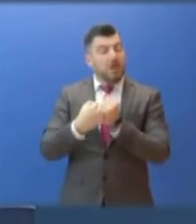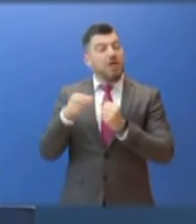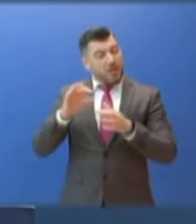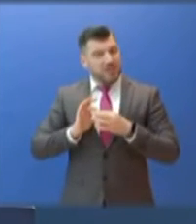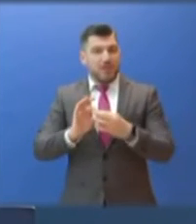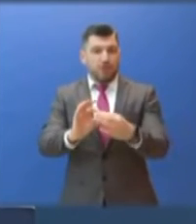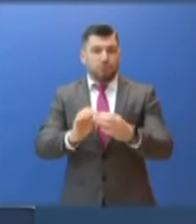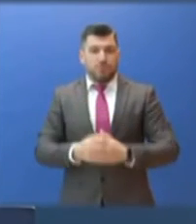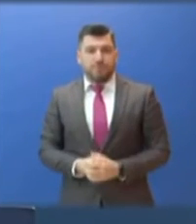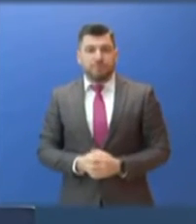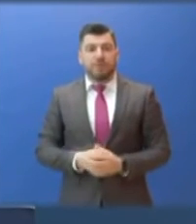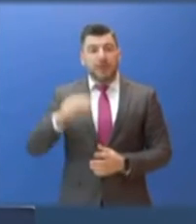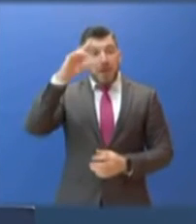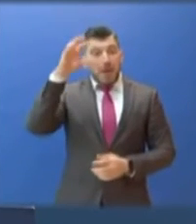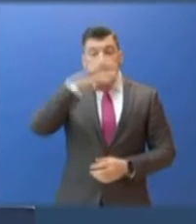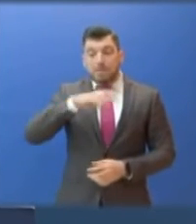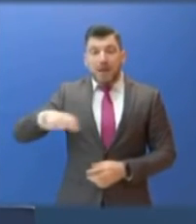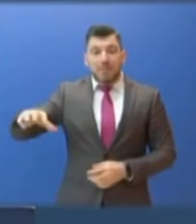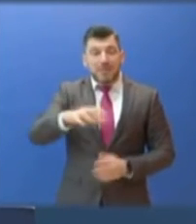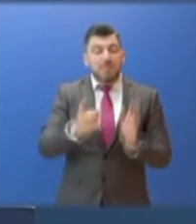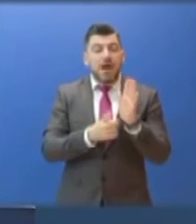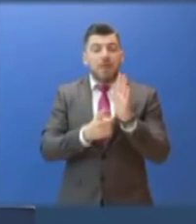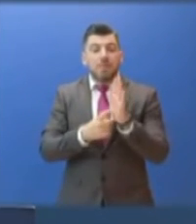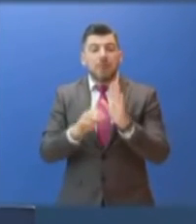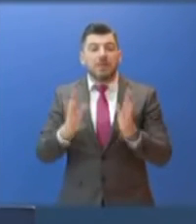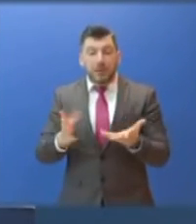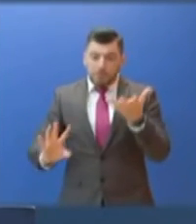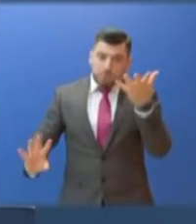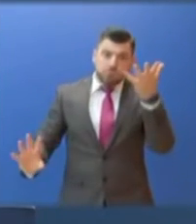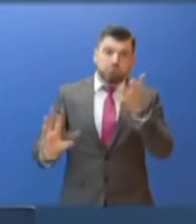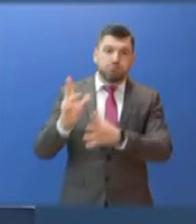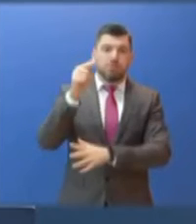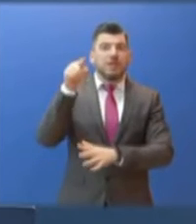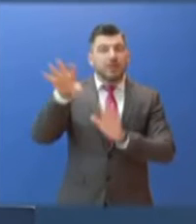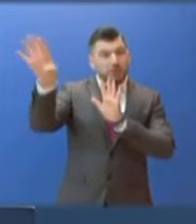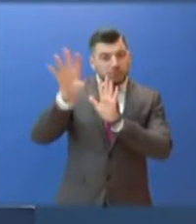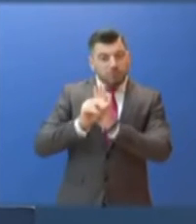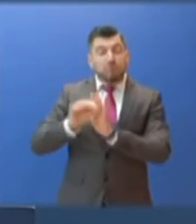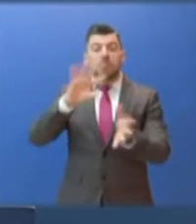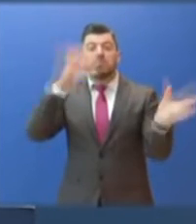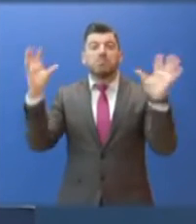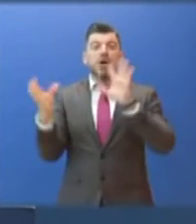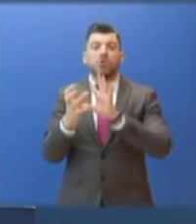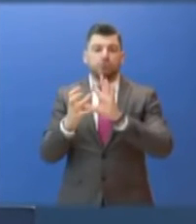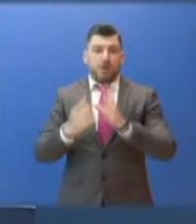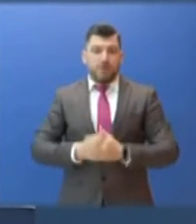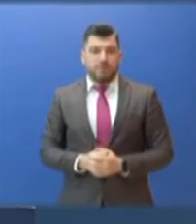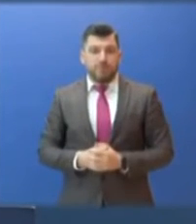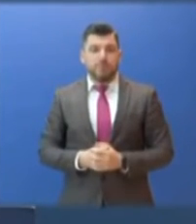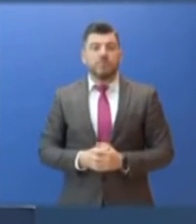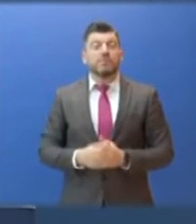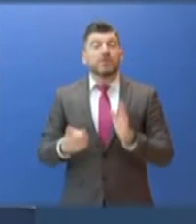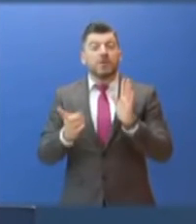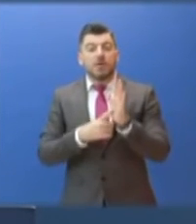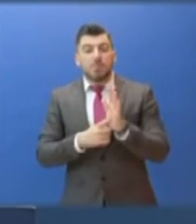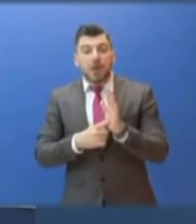Τα πανεπιστήμια μας πρέπει και θα κάνουν το άλμα προόδου που επιβάλλει η διεθνή συγκυρία που επιβάλλει ο τρόπος, το ύφος